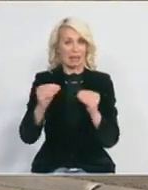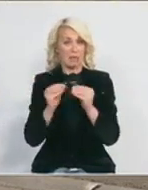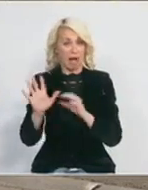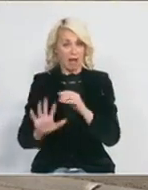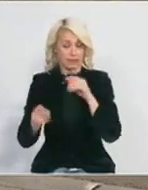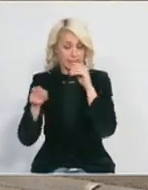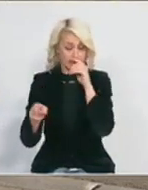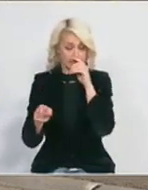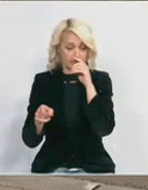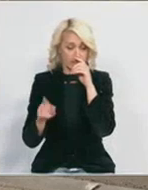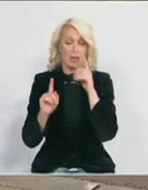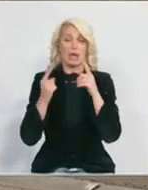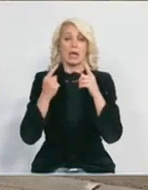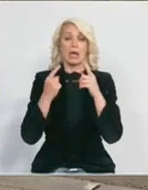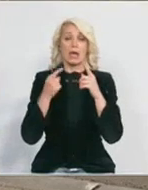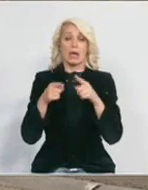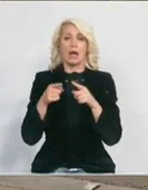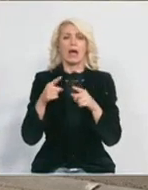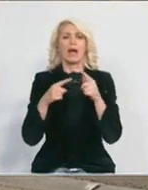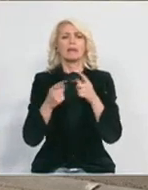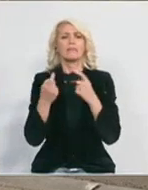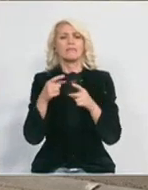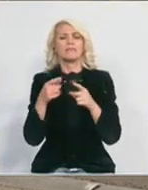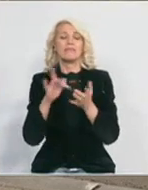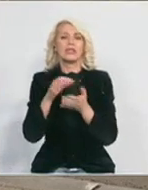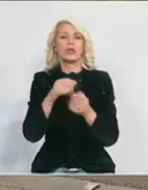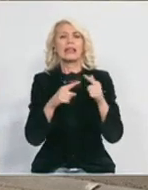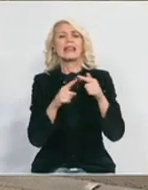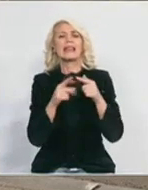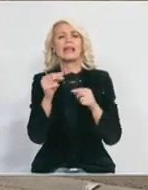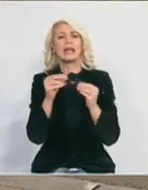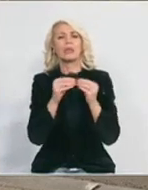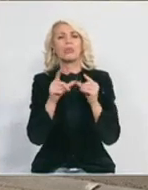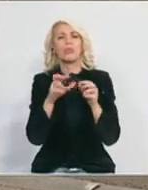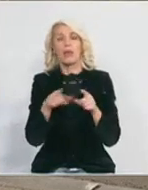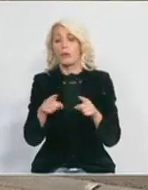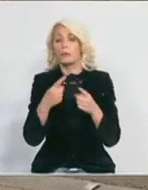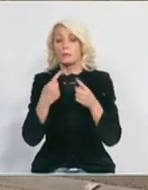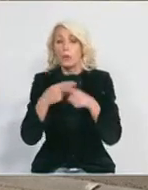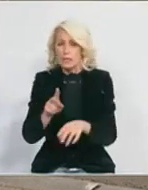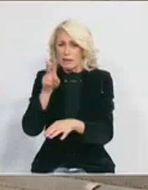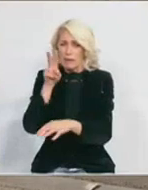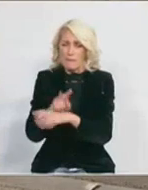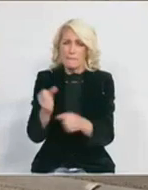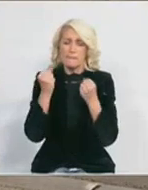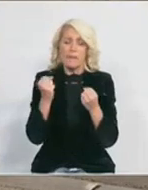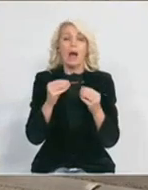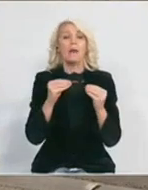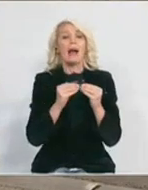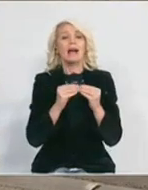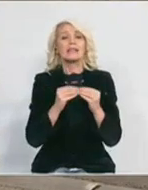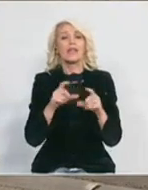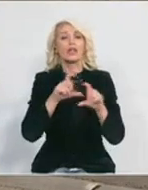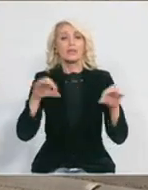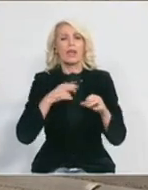Posebno ovu instituciju koja se nalazi u Trbuljama, stavili smo potpuno pod kontrolu. Blace, dom zdravlja, sutra radimo kompletnu